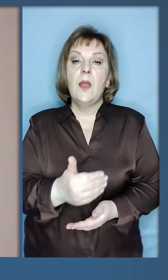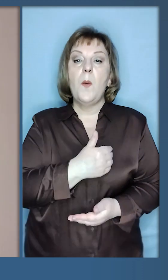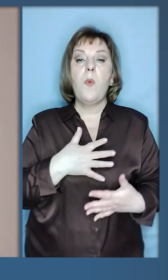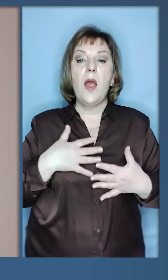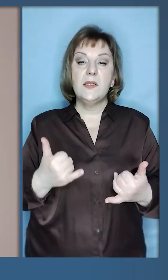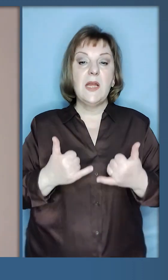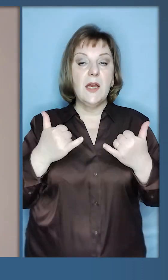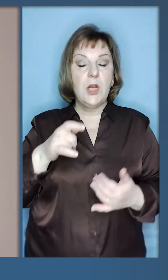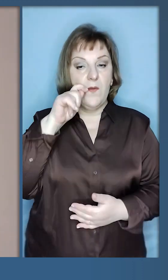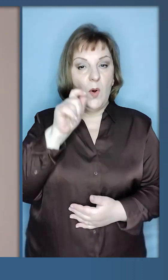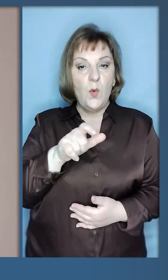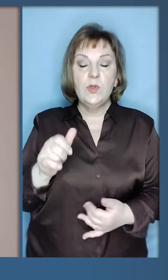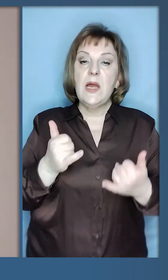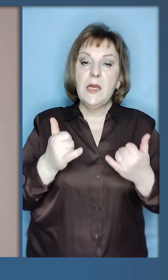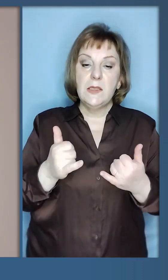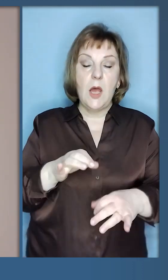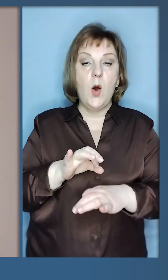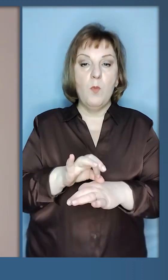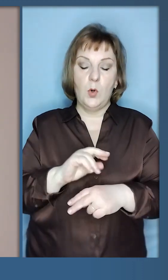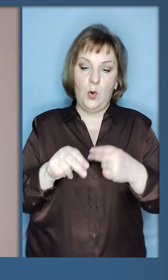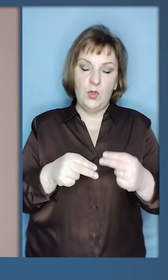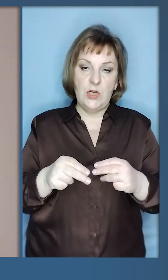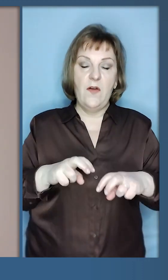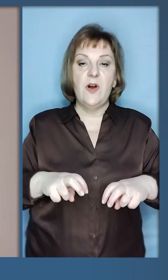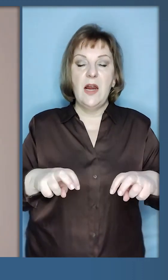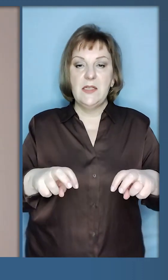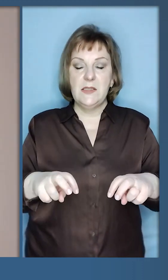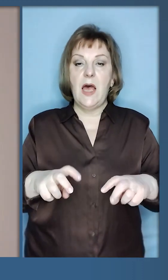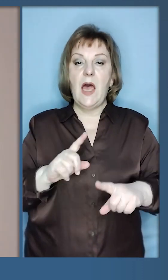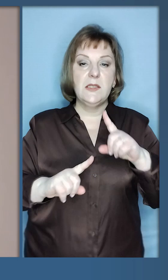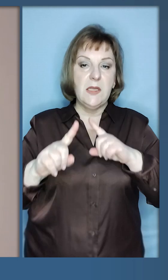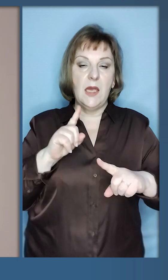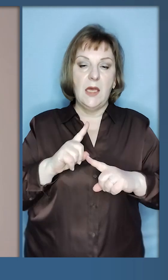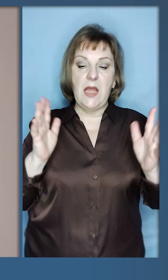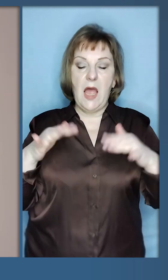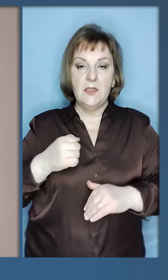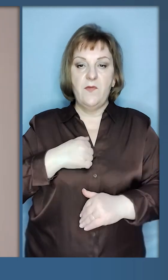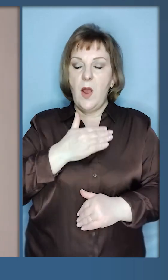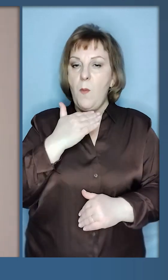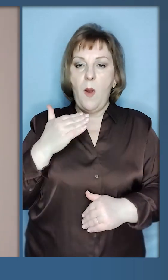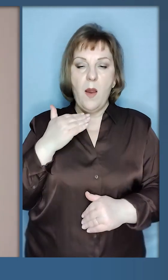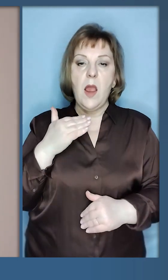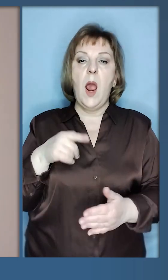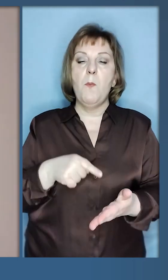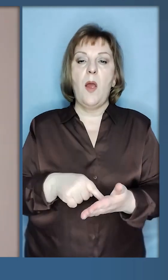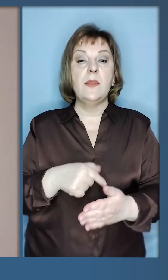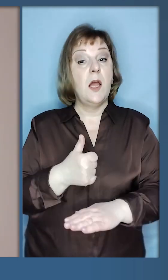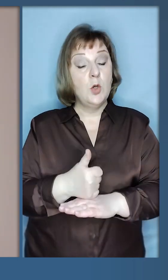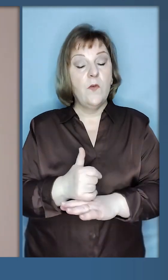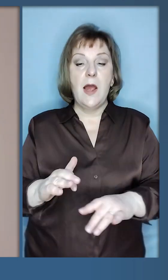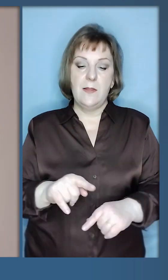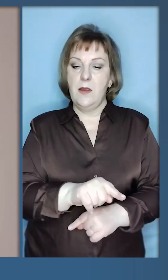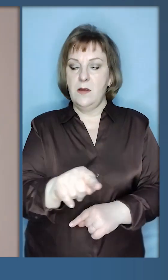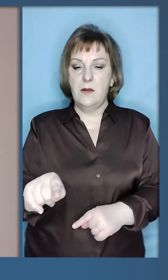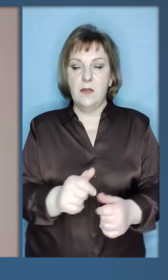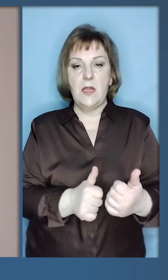Бажаю здоров'я, шановні українці! Сьогодні провів чергове засідання ставки «Багато питань». Ключове дії на